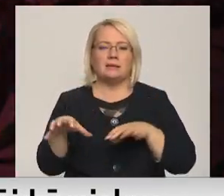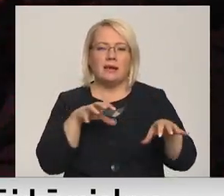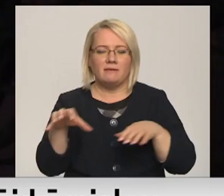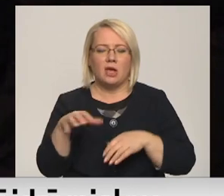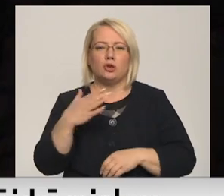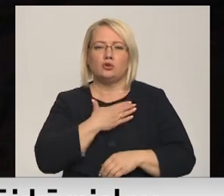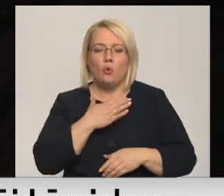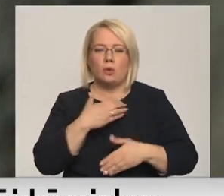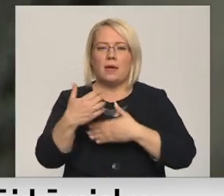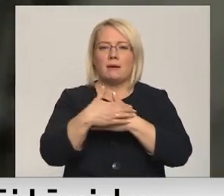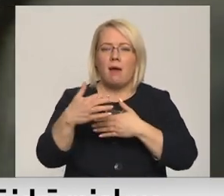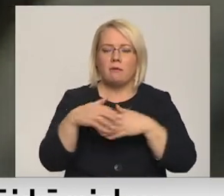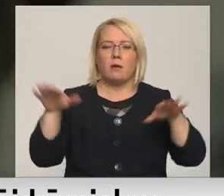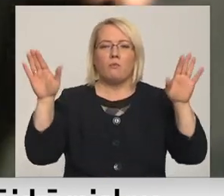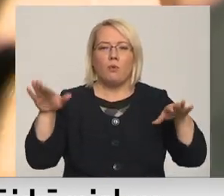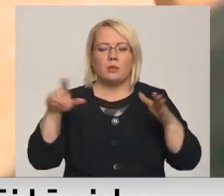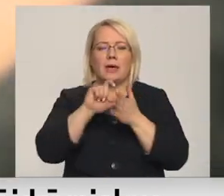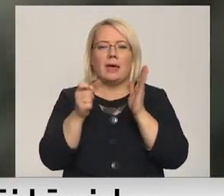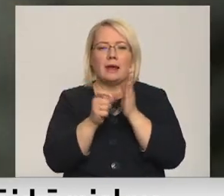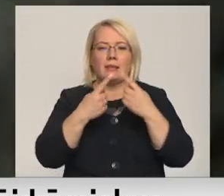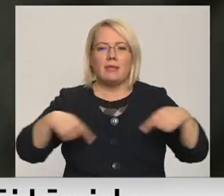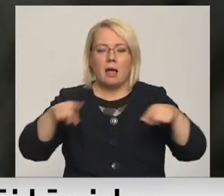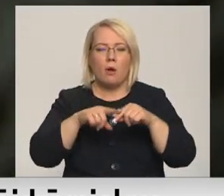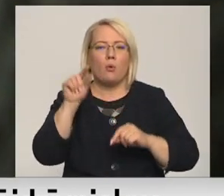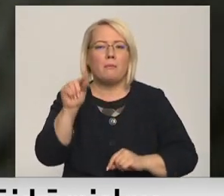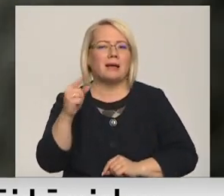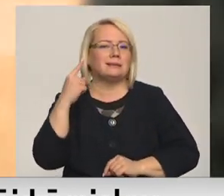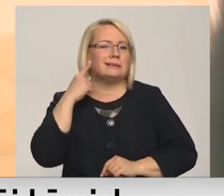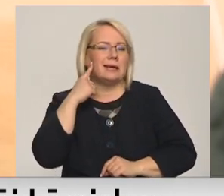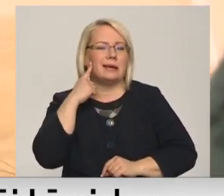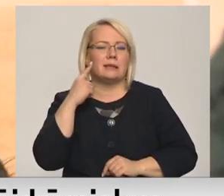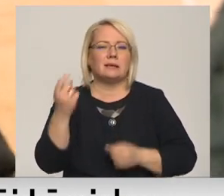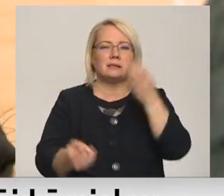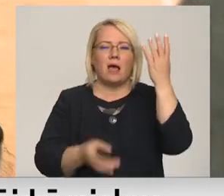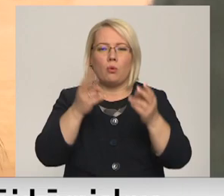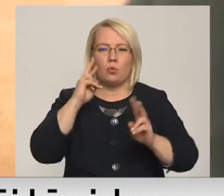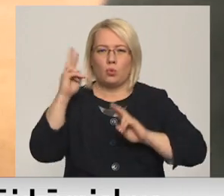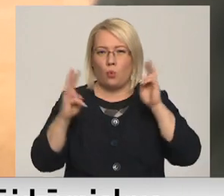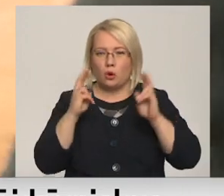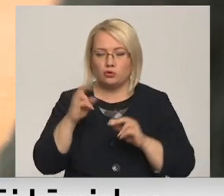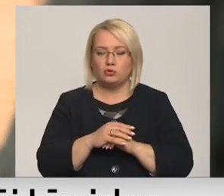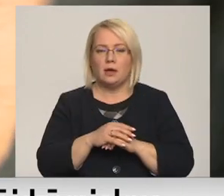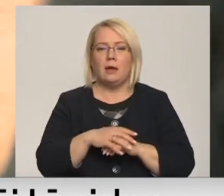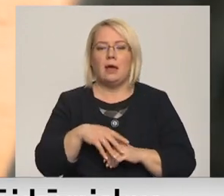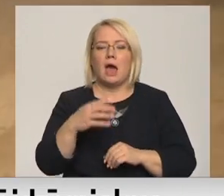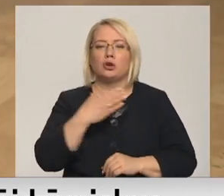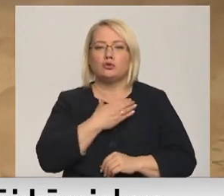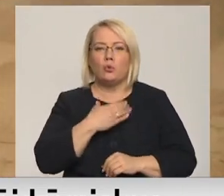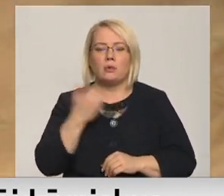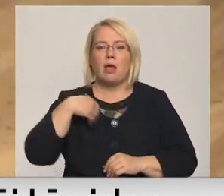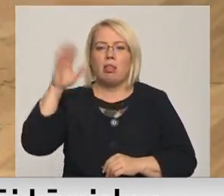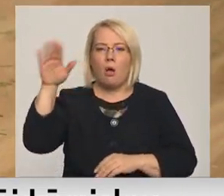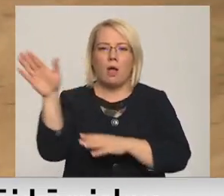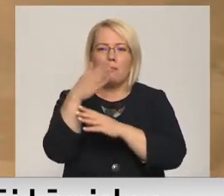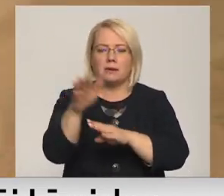putniņi atrastos telpās, kurās maksimāli maz var dzirdēt pēt tāržu radītos trokšņus. Nekādā gadījumā ar suni nedoties